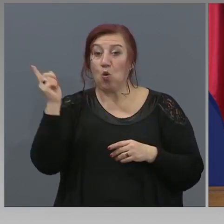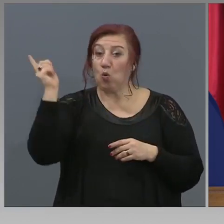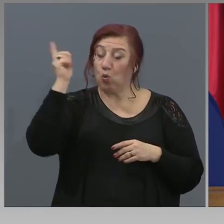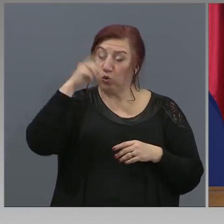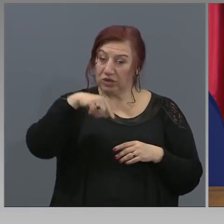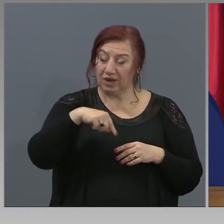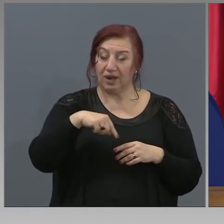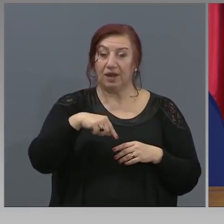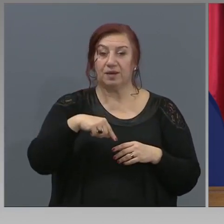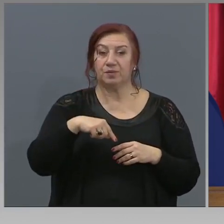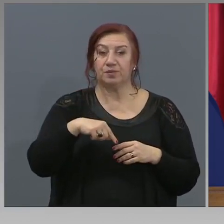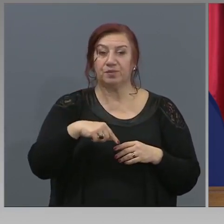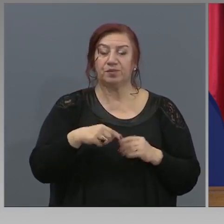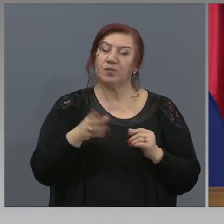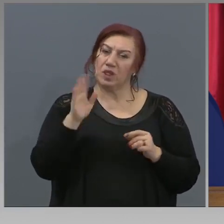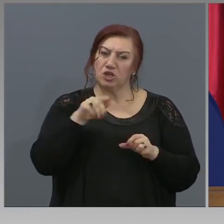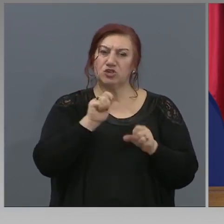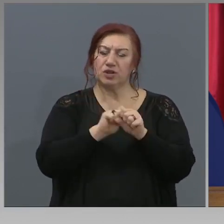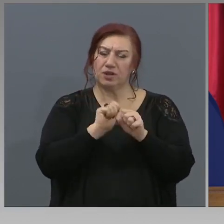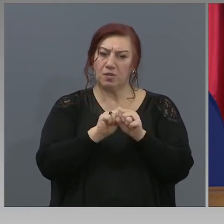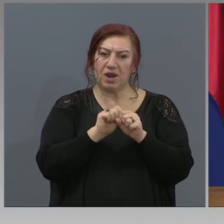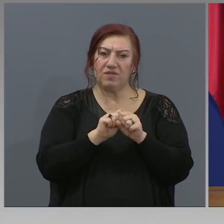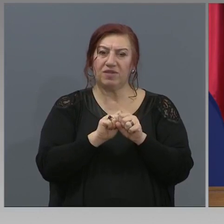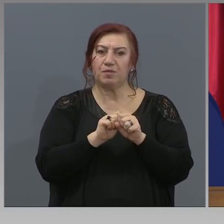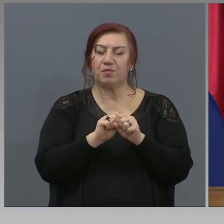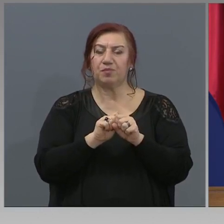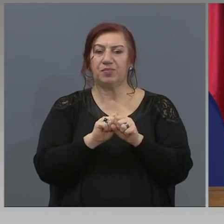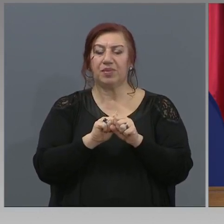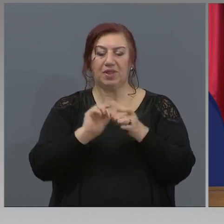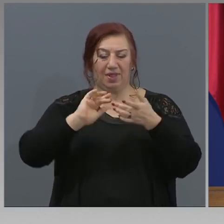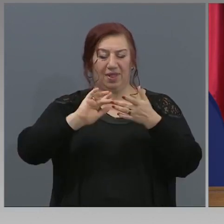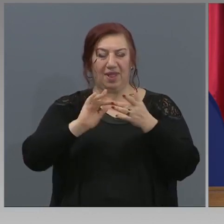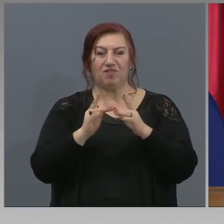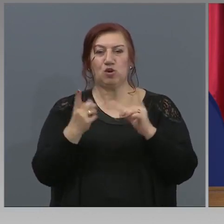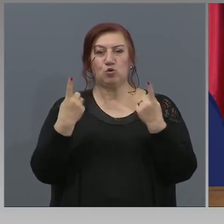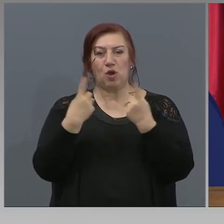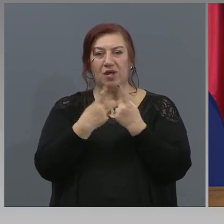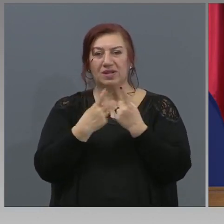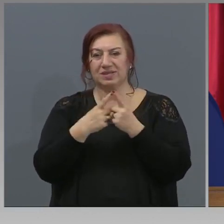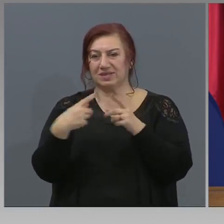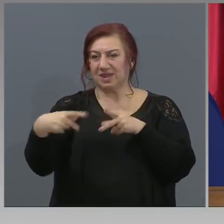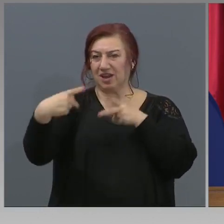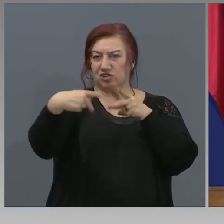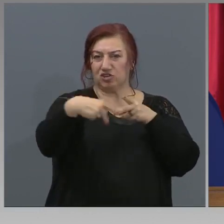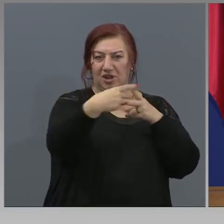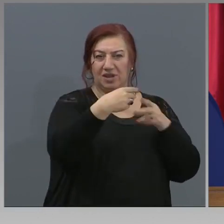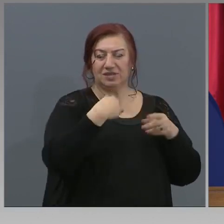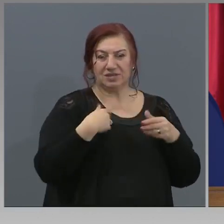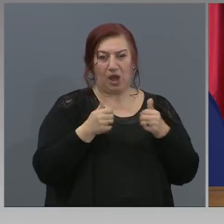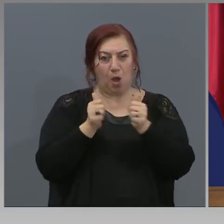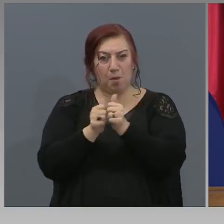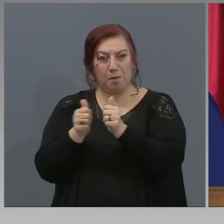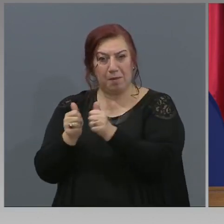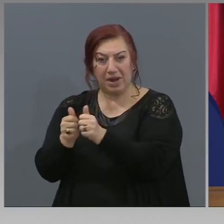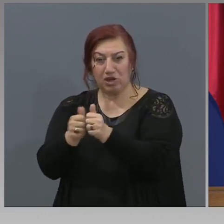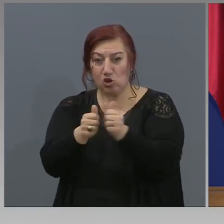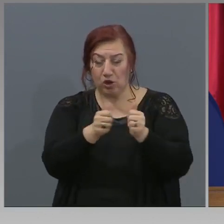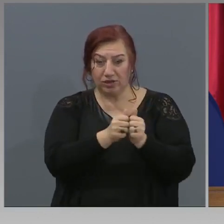Утре ще направим виртуална среща и с социалните партньори, ще го обсърим. Тези дни да се